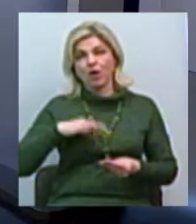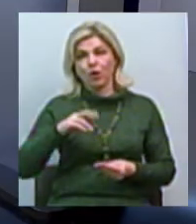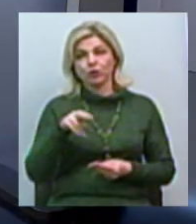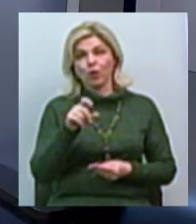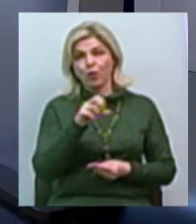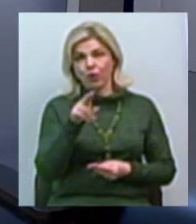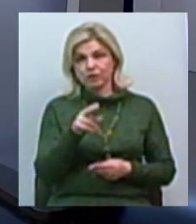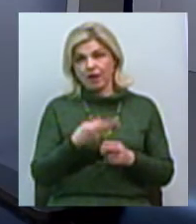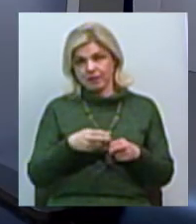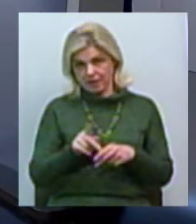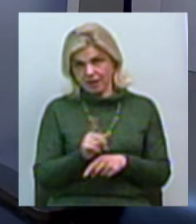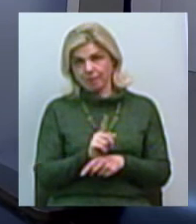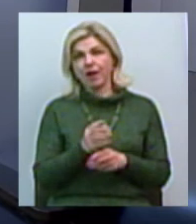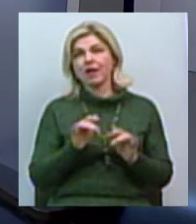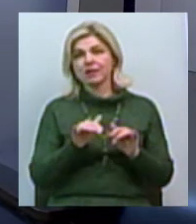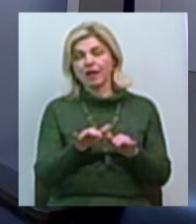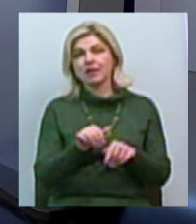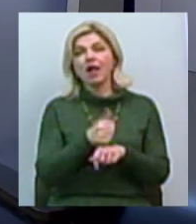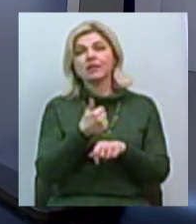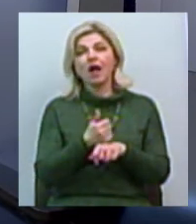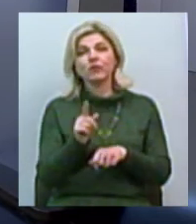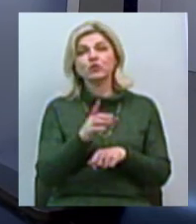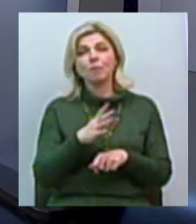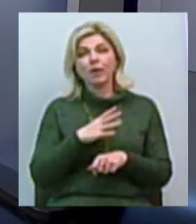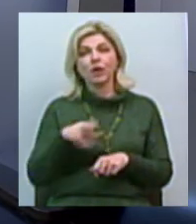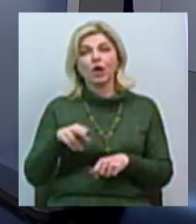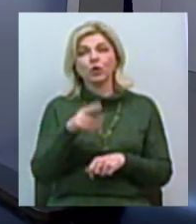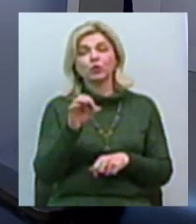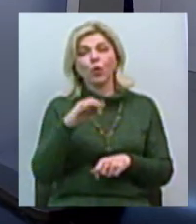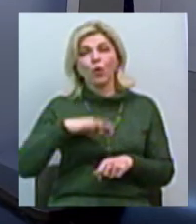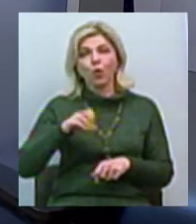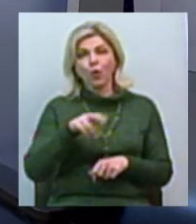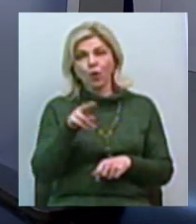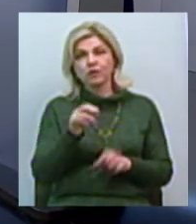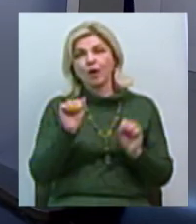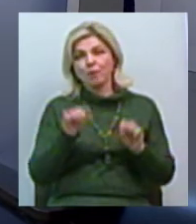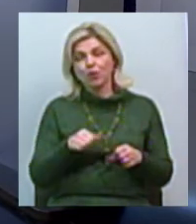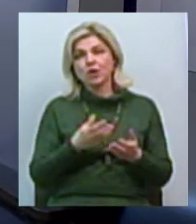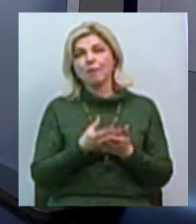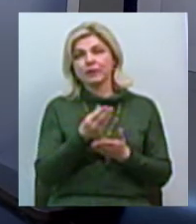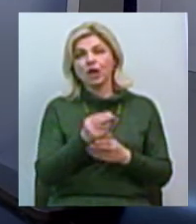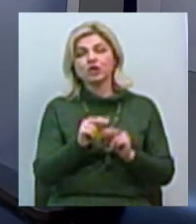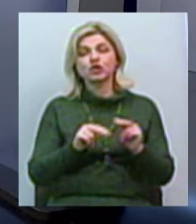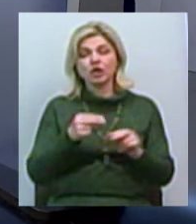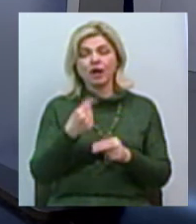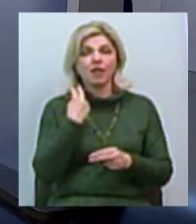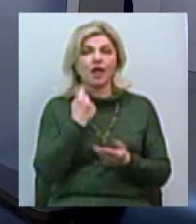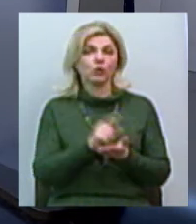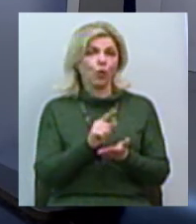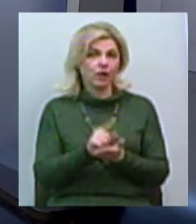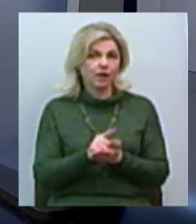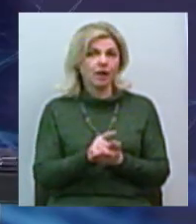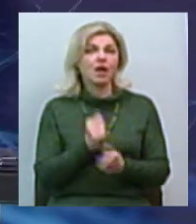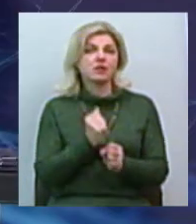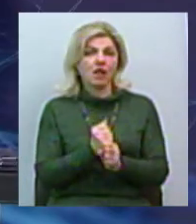це нормальне справа. Головне, щоб цей доход дійсно мог оплачуватися, потім проходити через налоги, щоб він образував